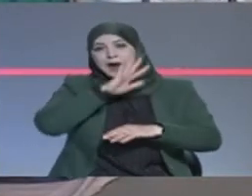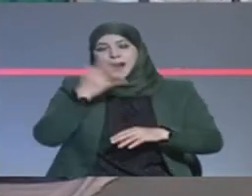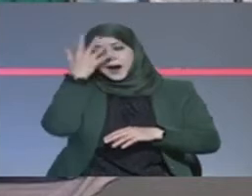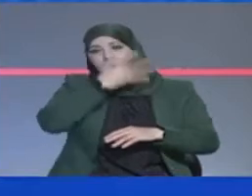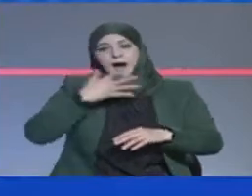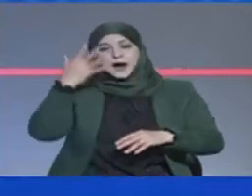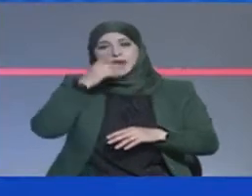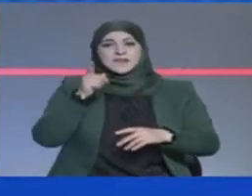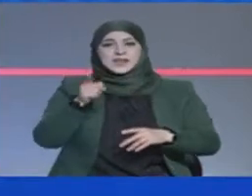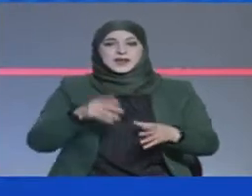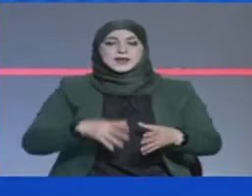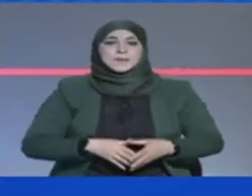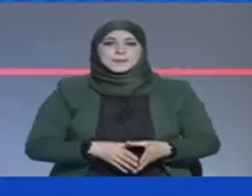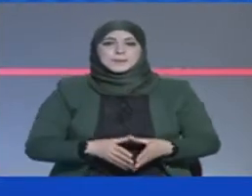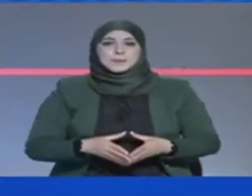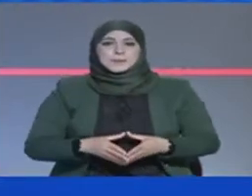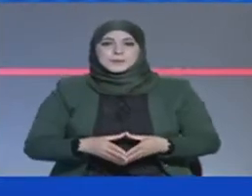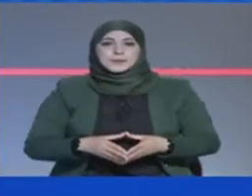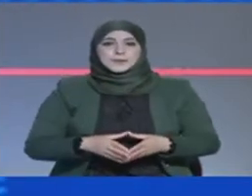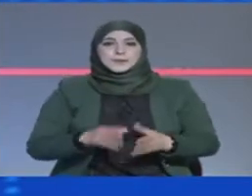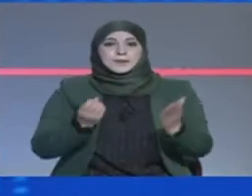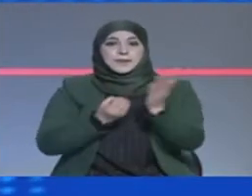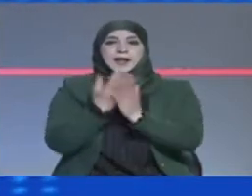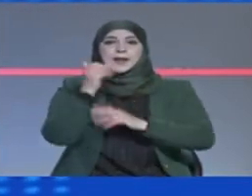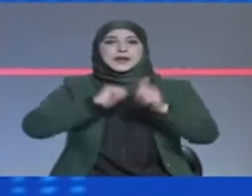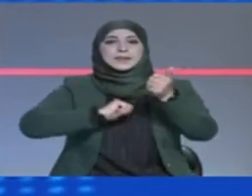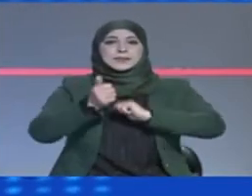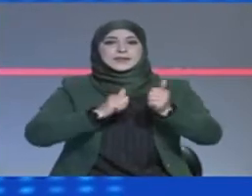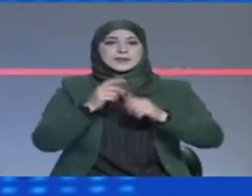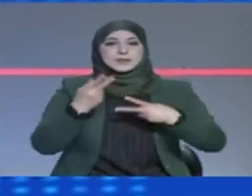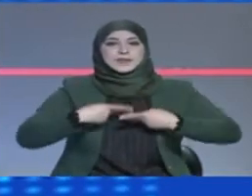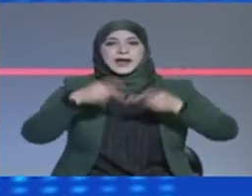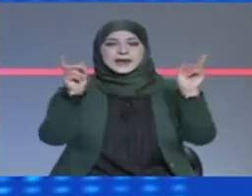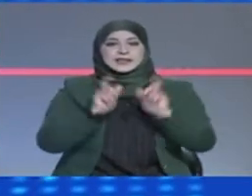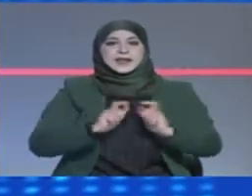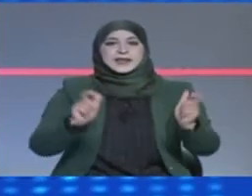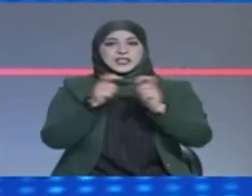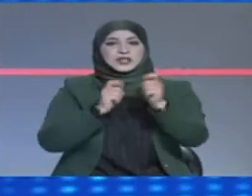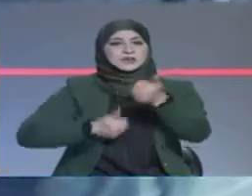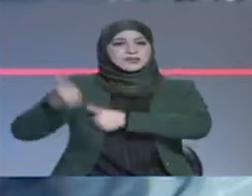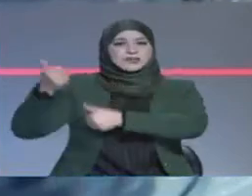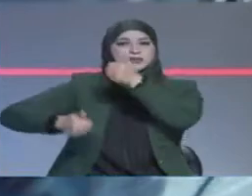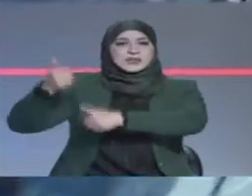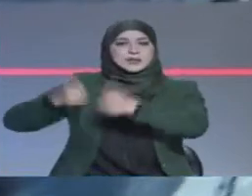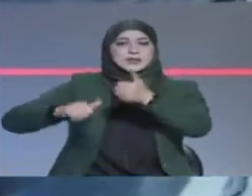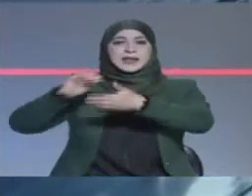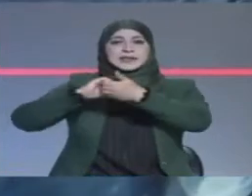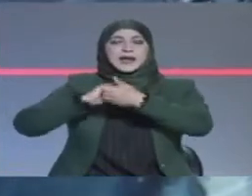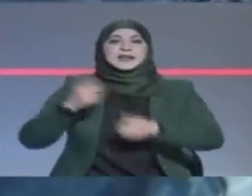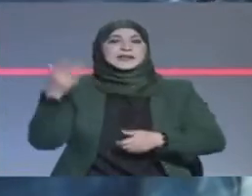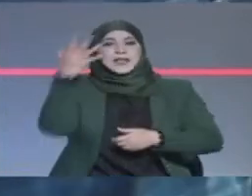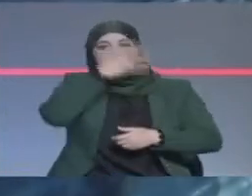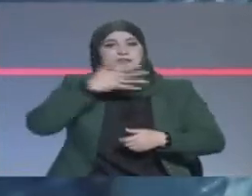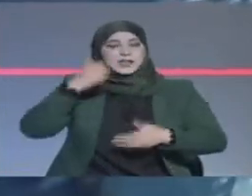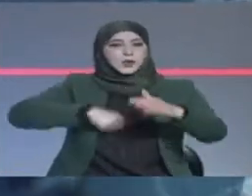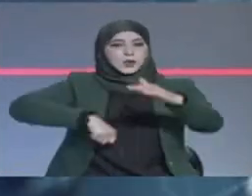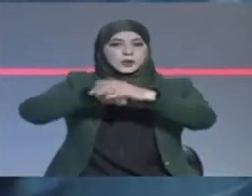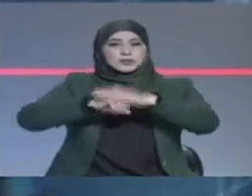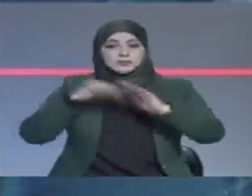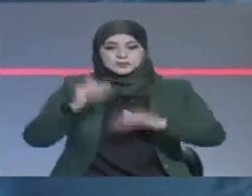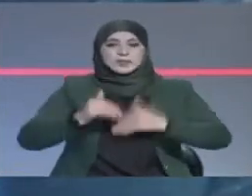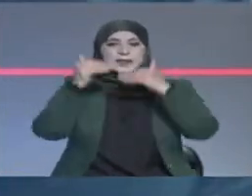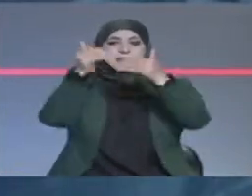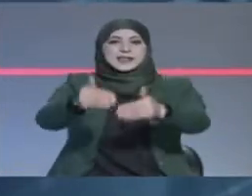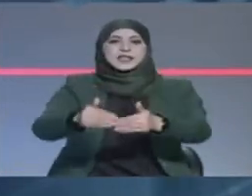إلى الخبر الرياضي الآن فقد أعلنت لجنة المسابقات بالاتحاد الافريقي لكرة القدم تأجيل